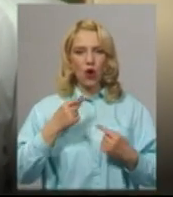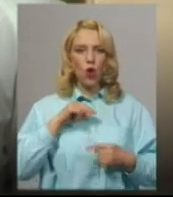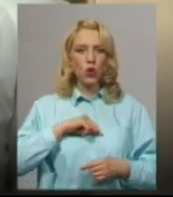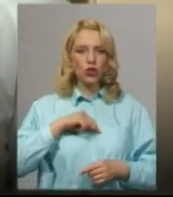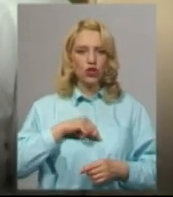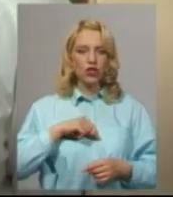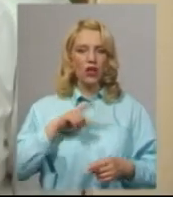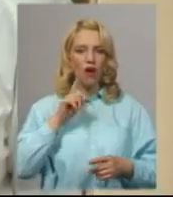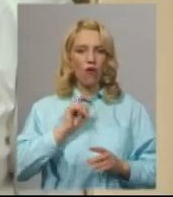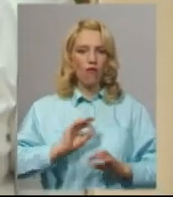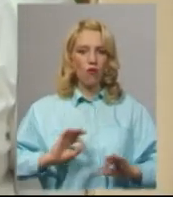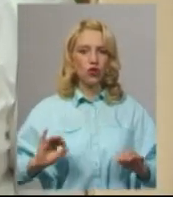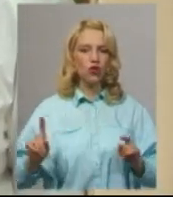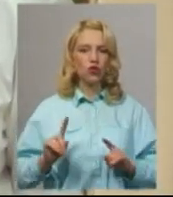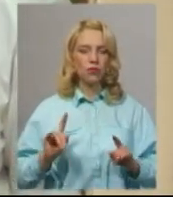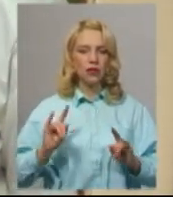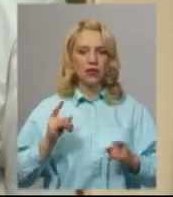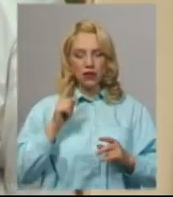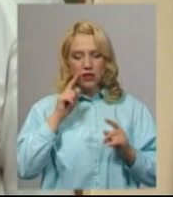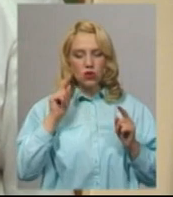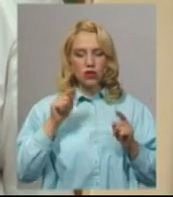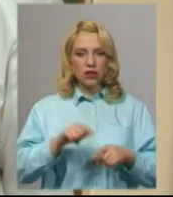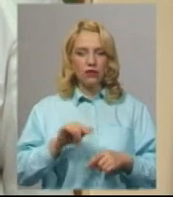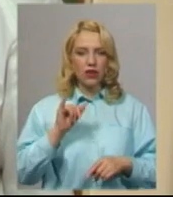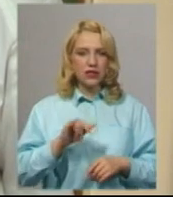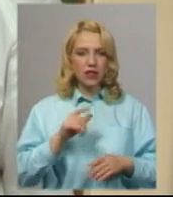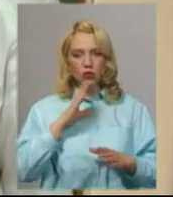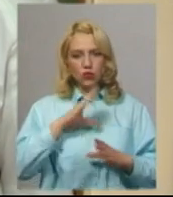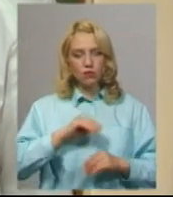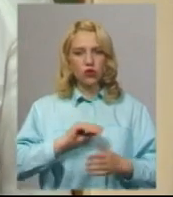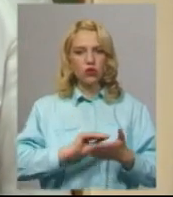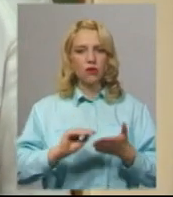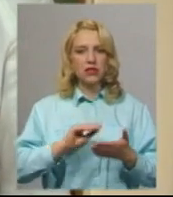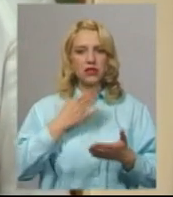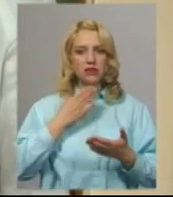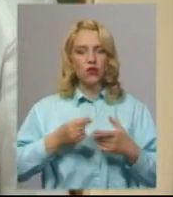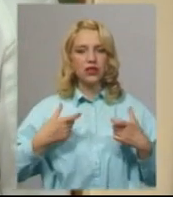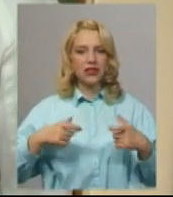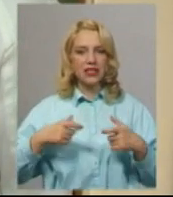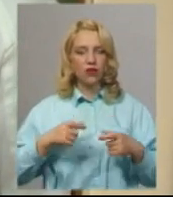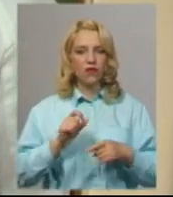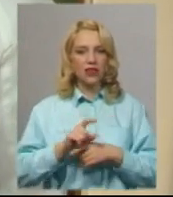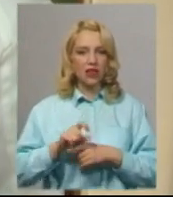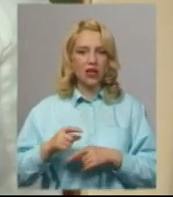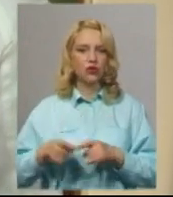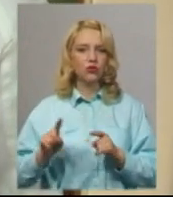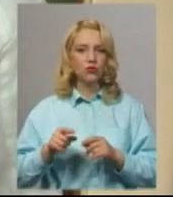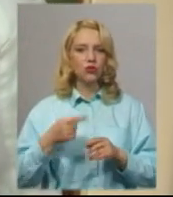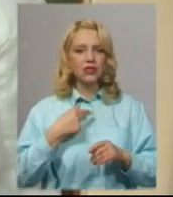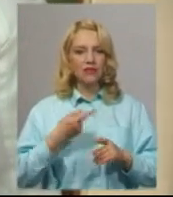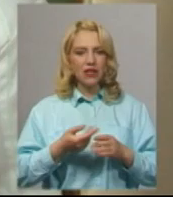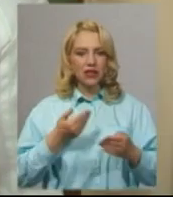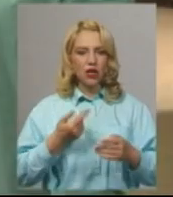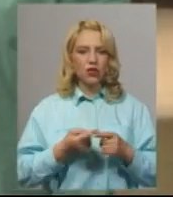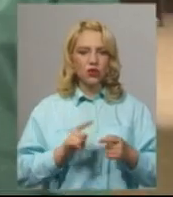того, щоб дитина сконцентрувалася і успішно написала тестові свої завдання, тому що ми розуміємо, що від цього залежить успіх вступу у